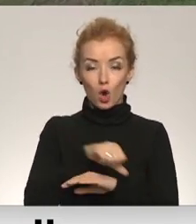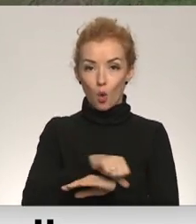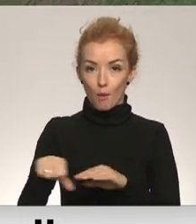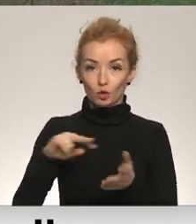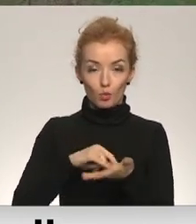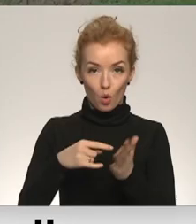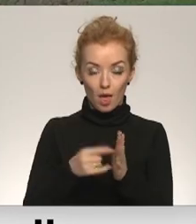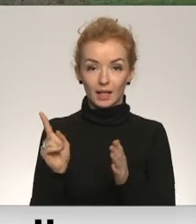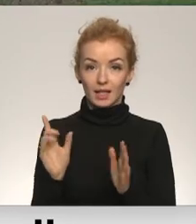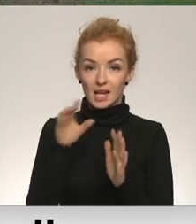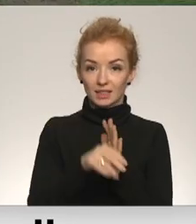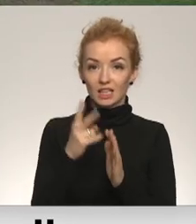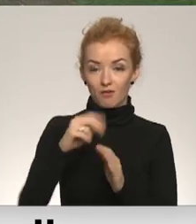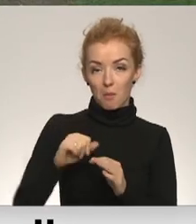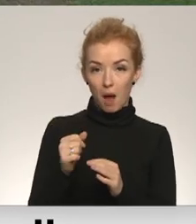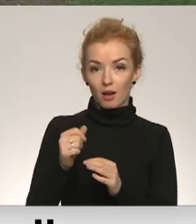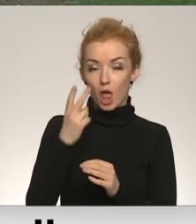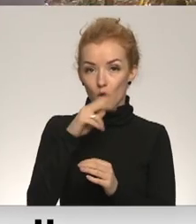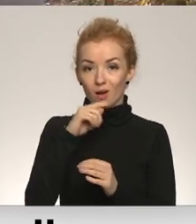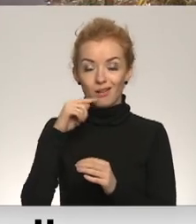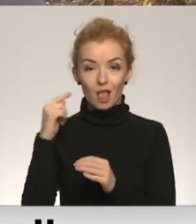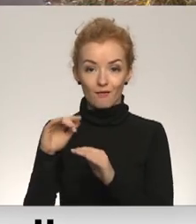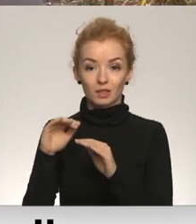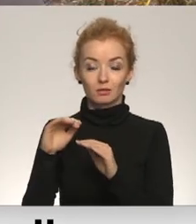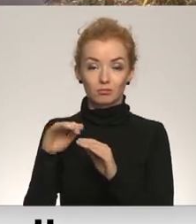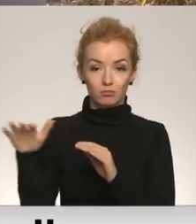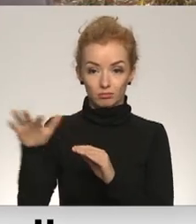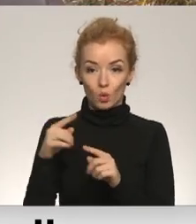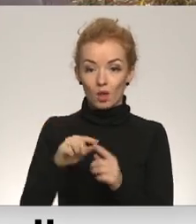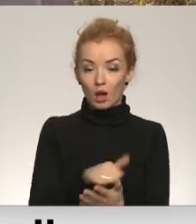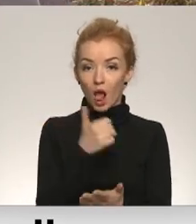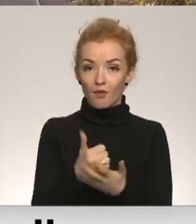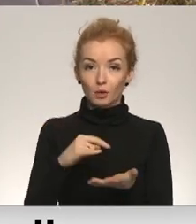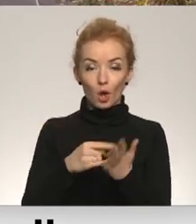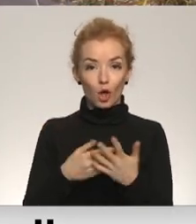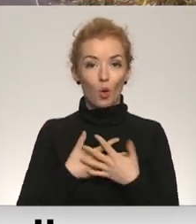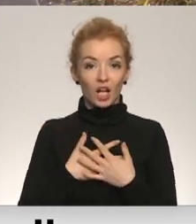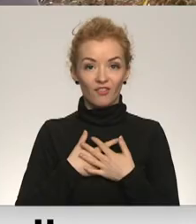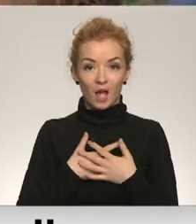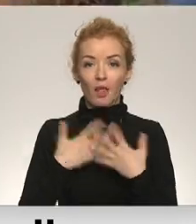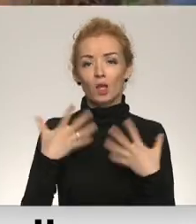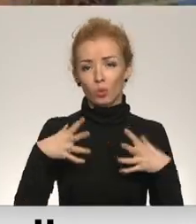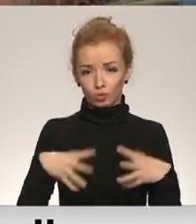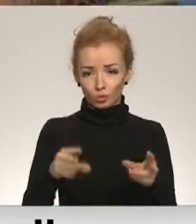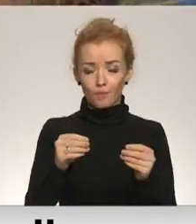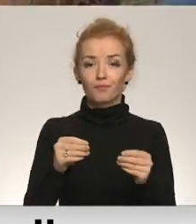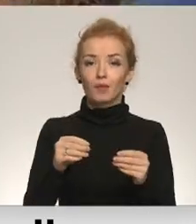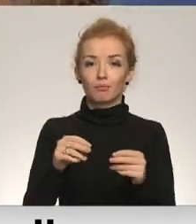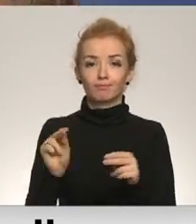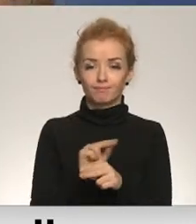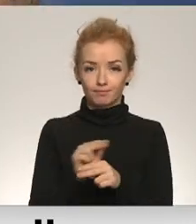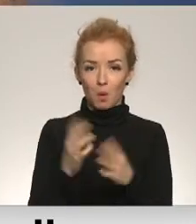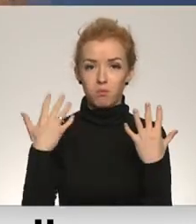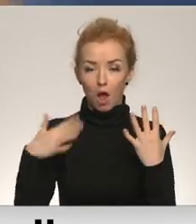kuros ir ieseistīti divi partneri no Krievijas federācijas. Galvenās projektu aktivitātes jau ir pabeigtas. Rekonstruēts parks